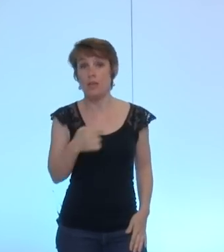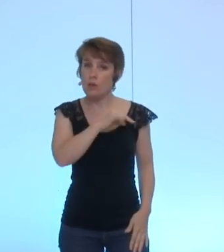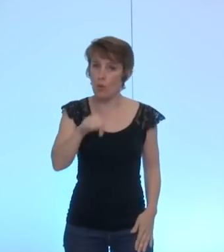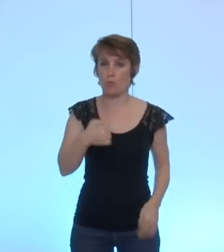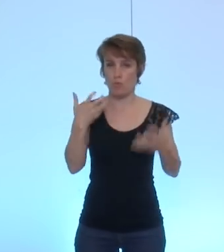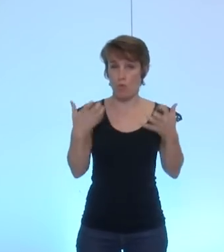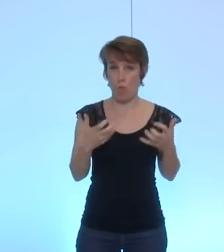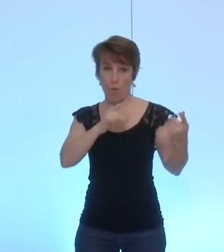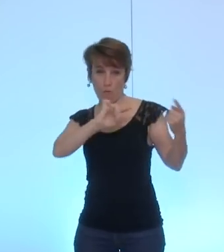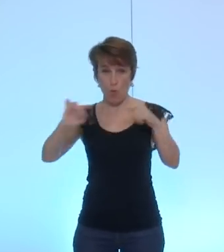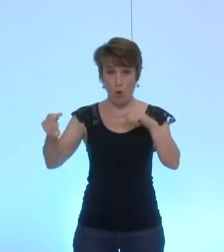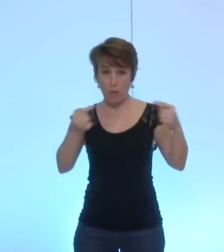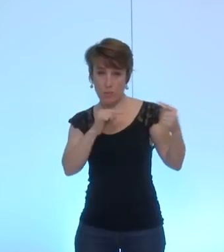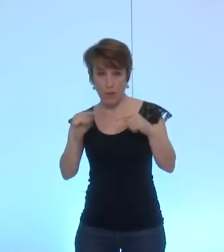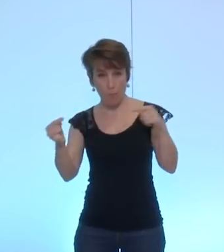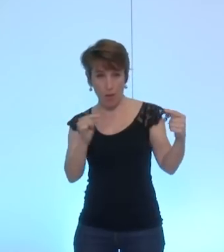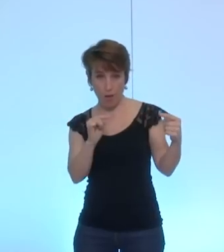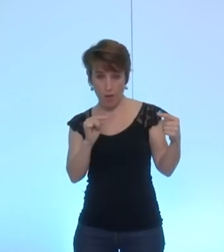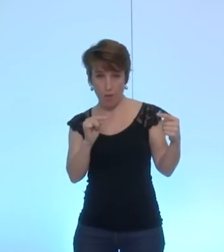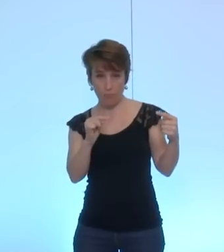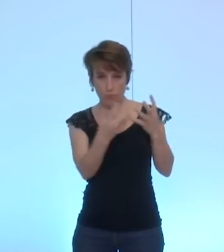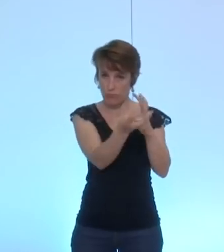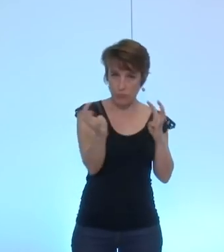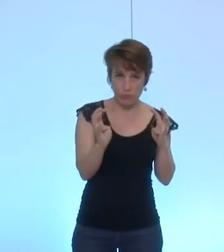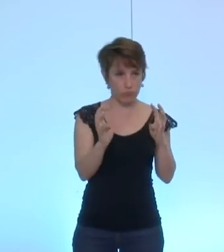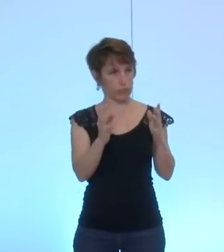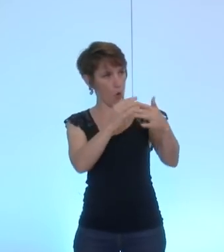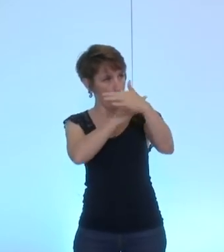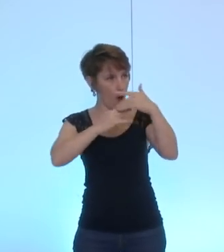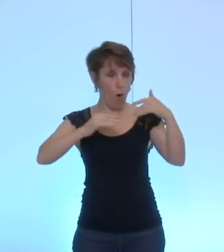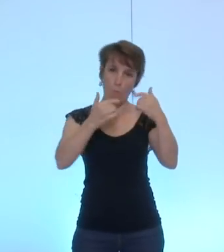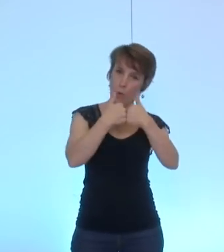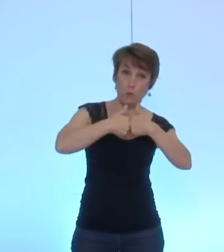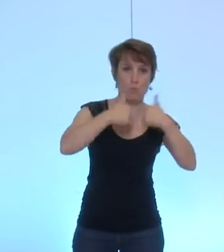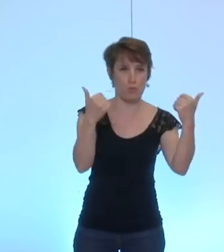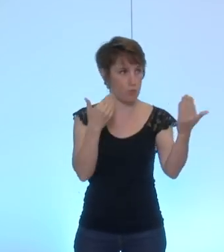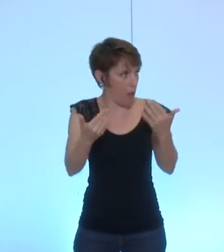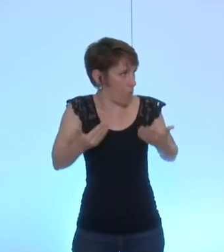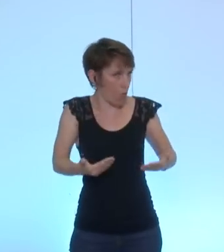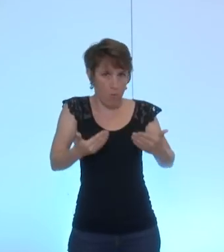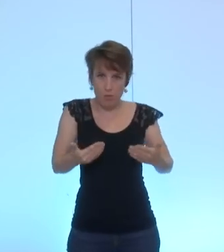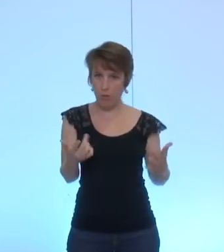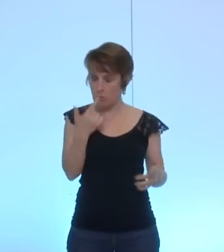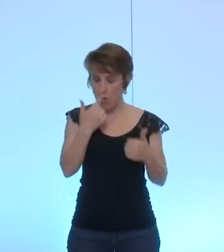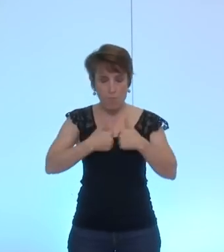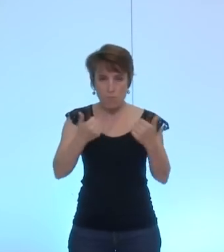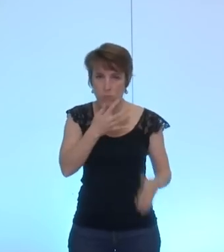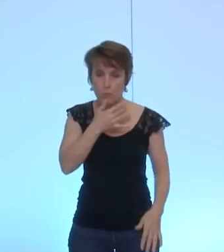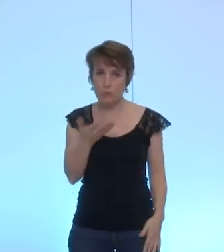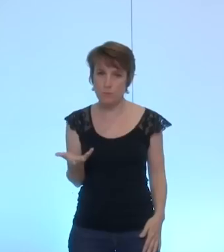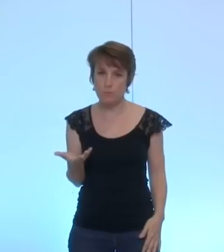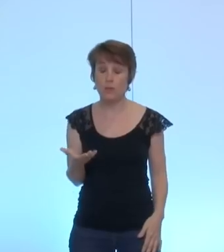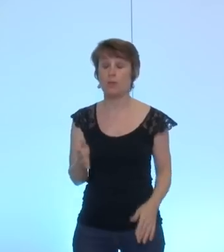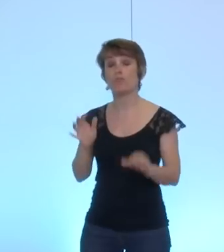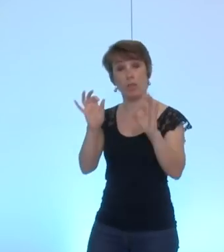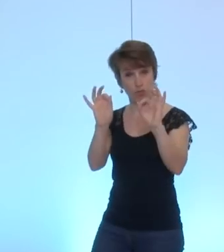débat sur cette délibération se passe, se déroule dans un contexte différent que ce qui nous constatons présentement. Je pense, justement,